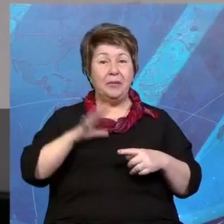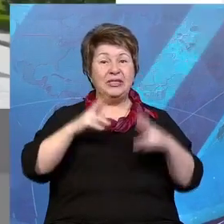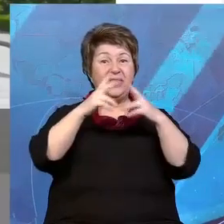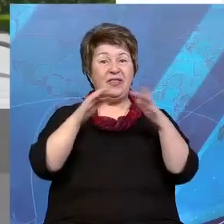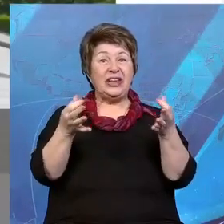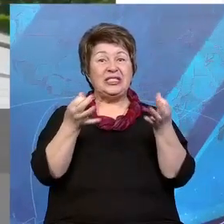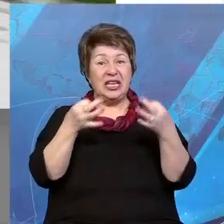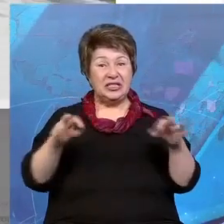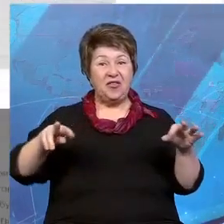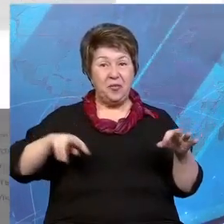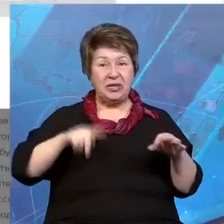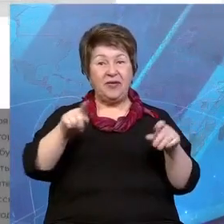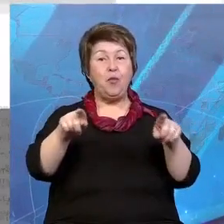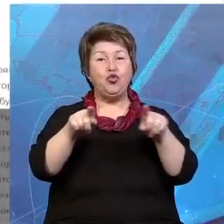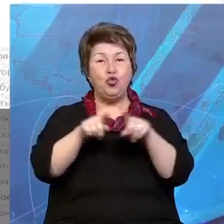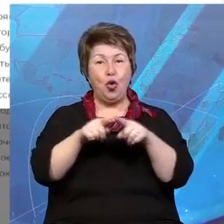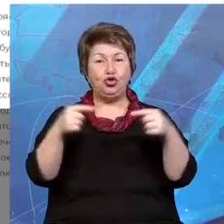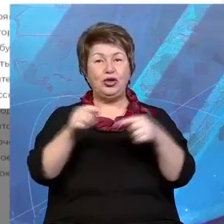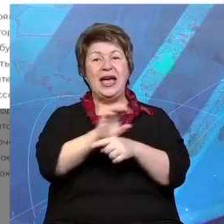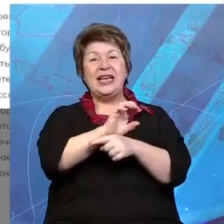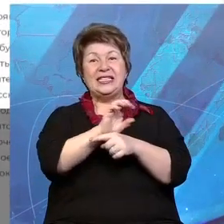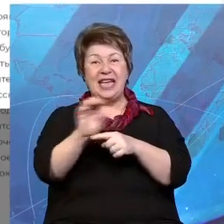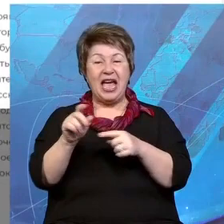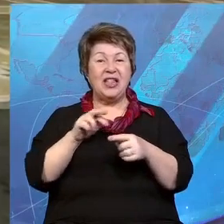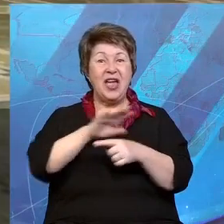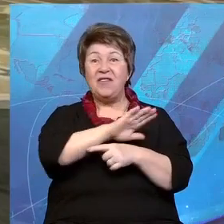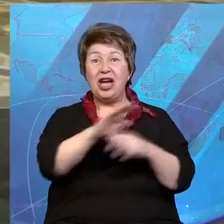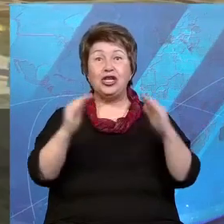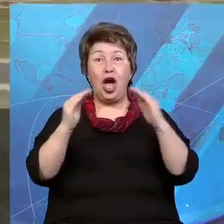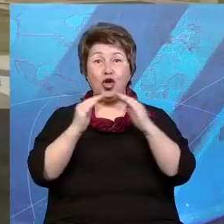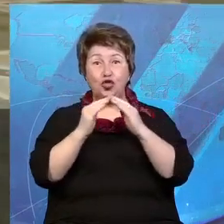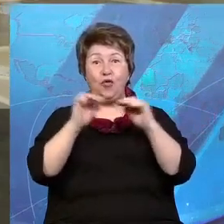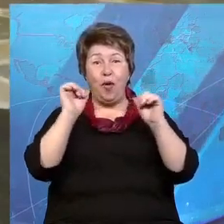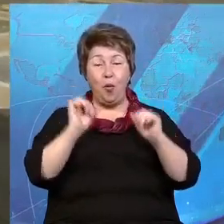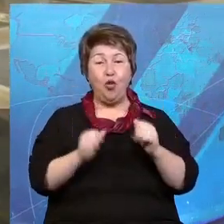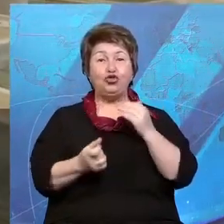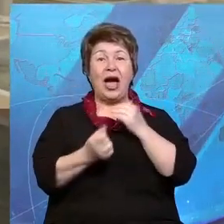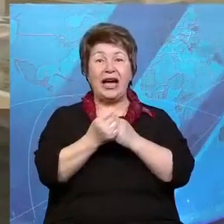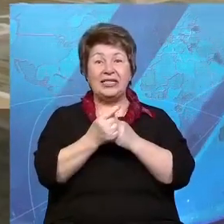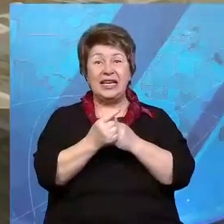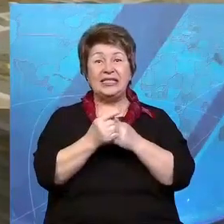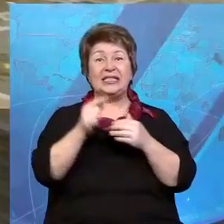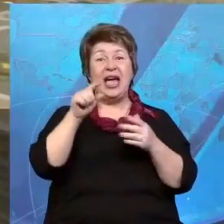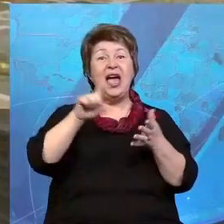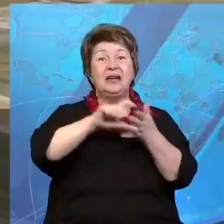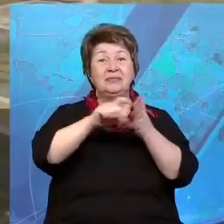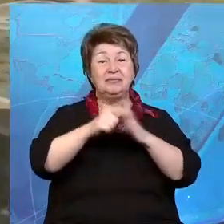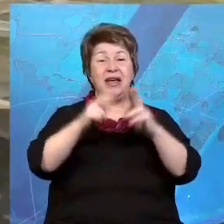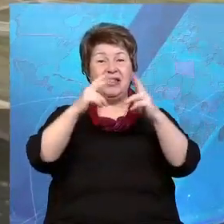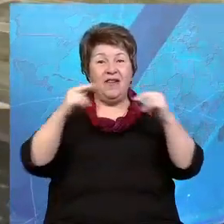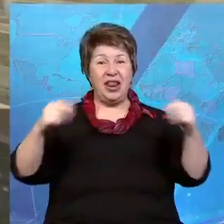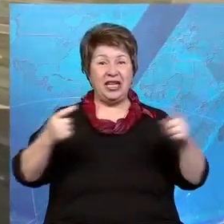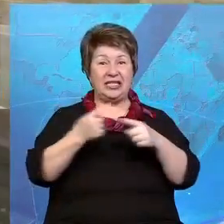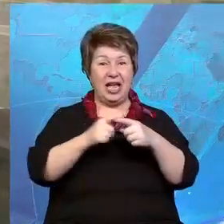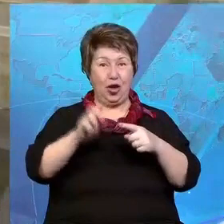независимости, в Минске вам точно на сайт. Не выходя из дома или офиса, можно оказаться в интерьерах символа белорусской